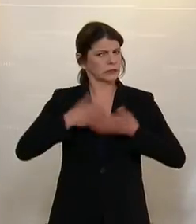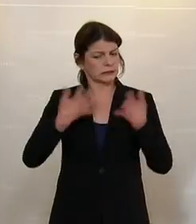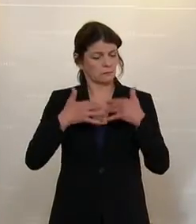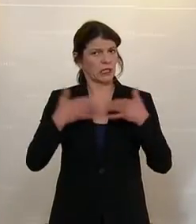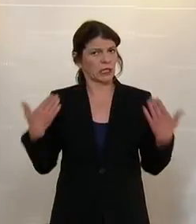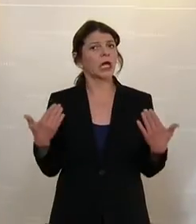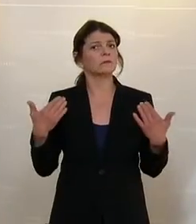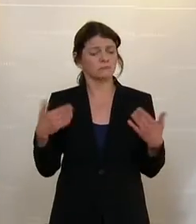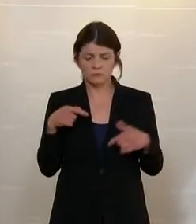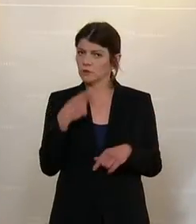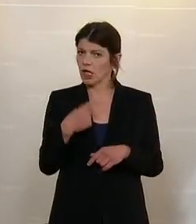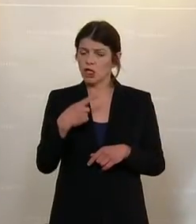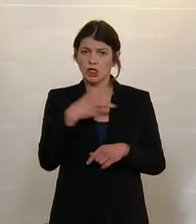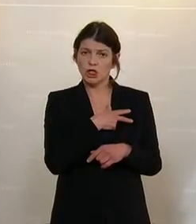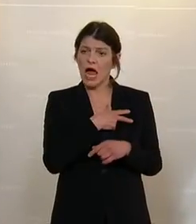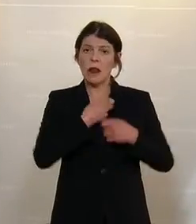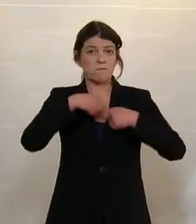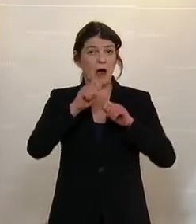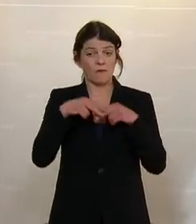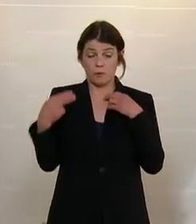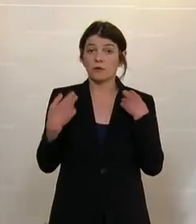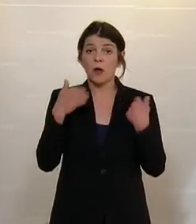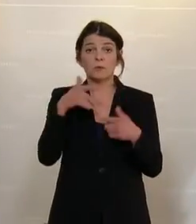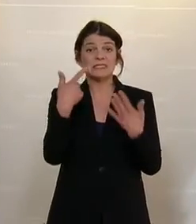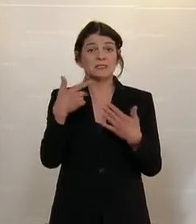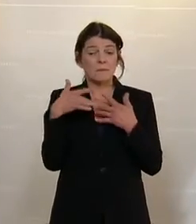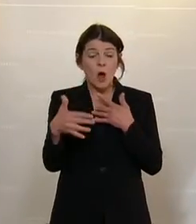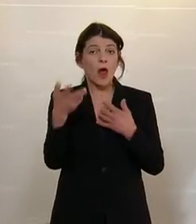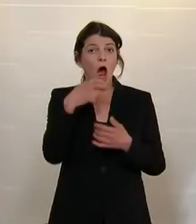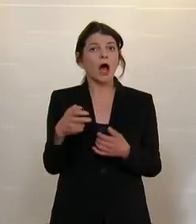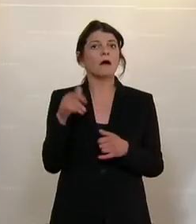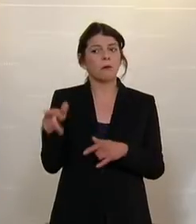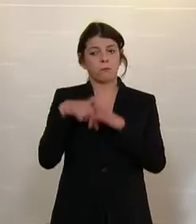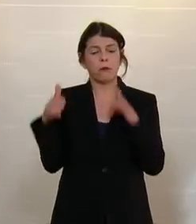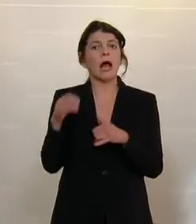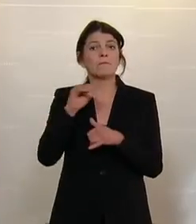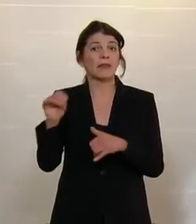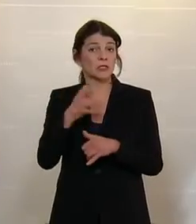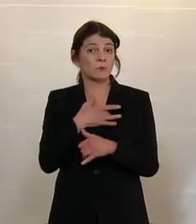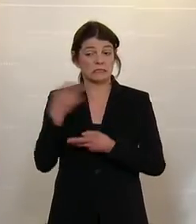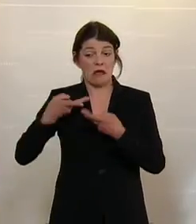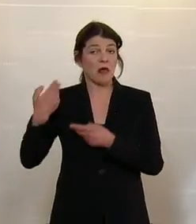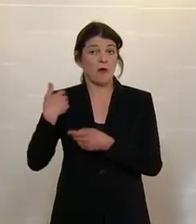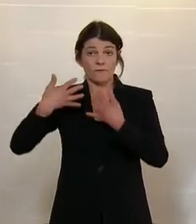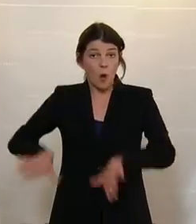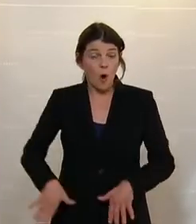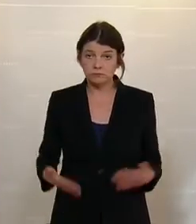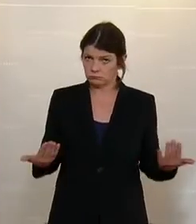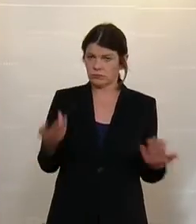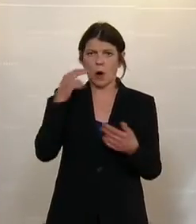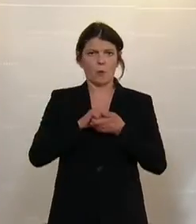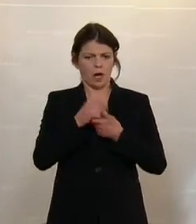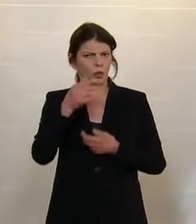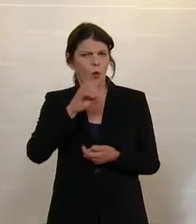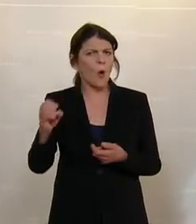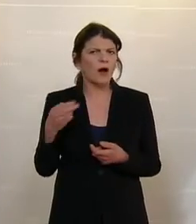hat der Sozialbauverbund mehr als 70 Millionen Euro beim Bank-Mattersburg-Skandal verloren. Der Herr Kollege Troch hat